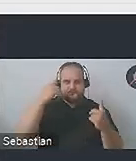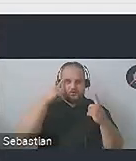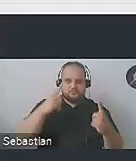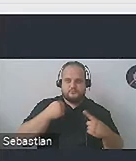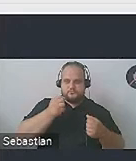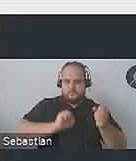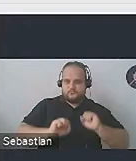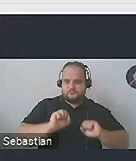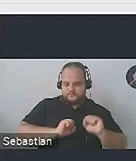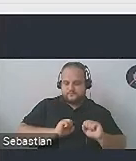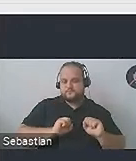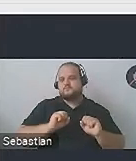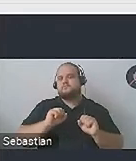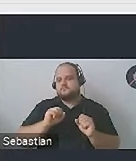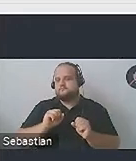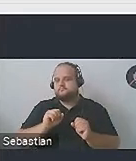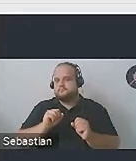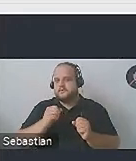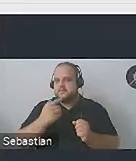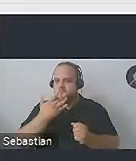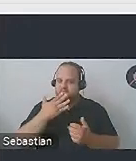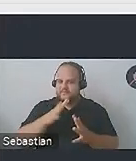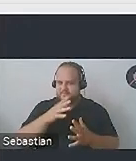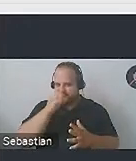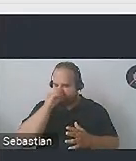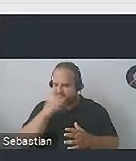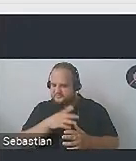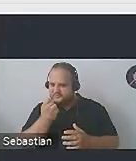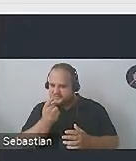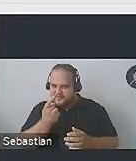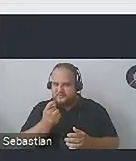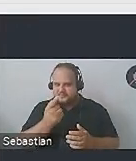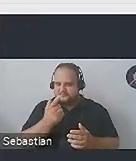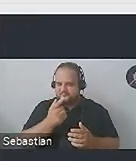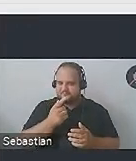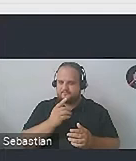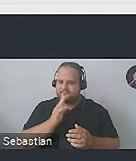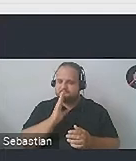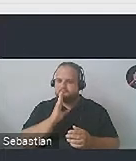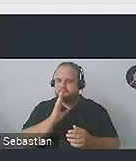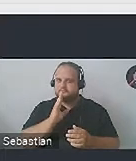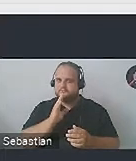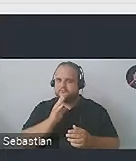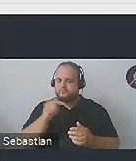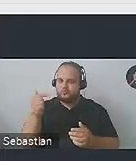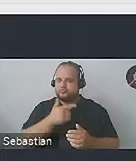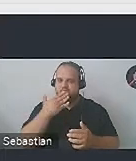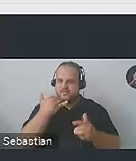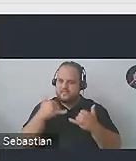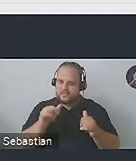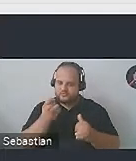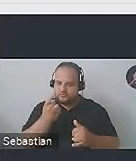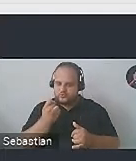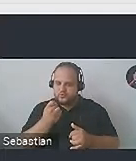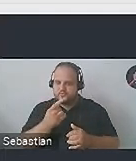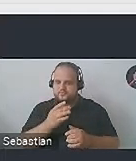osoba z niepełnosprawnością, ponieważ akcentuje to element sprawczości, a nie jakiegoś